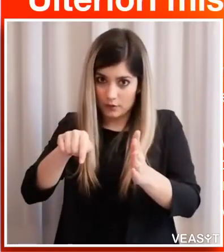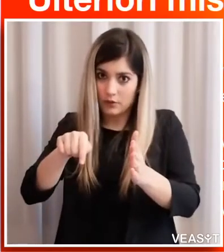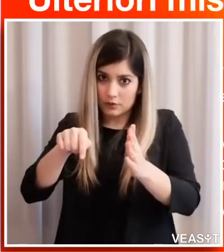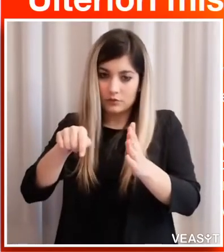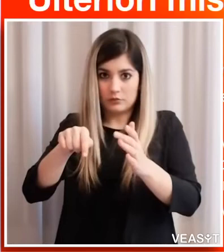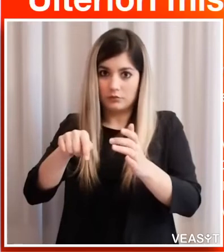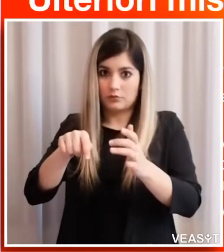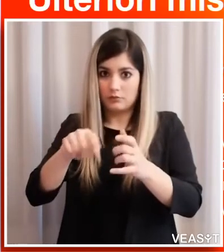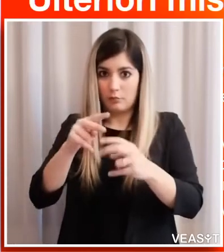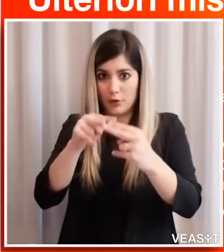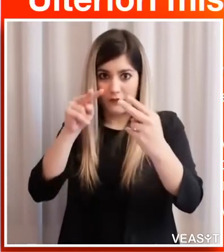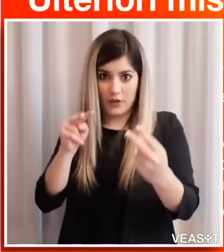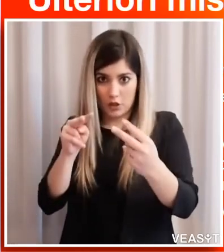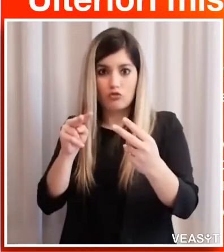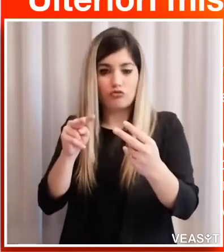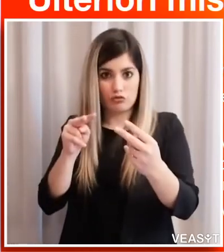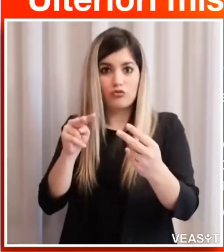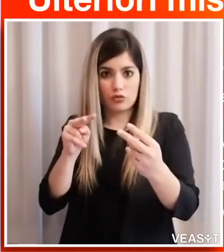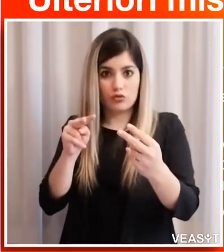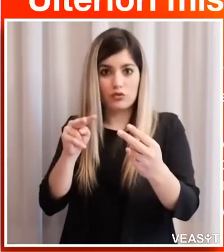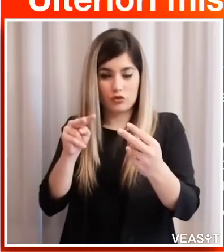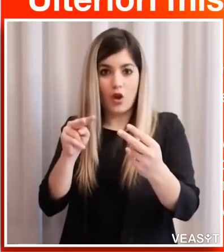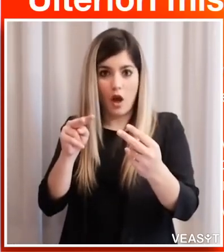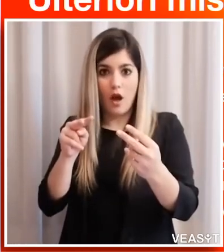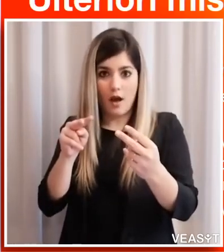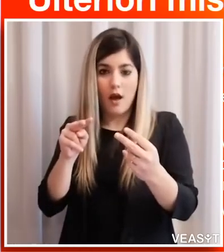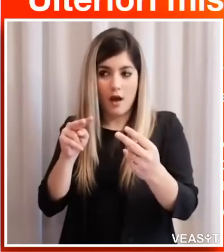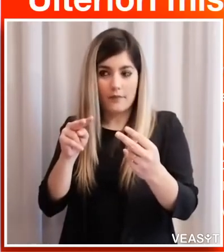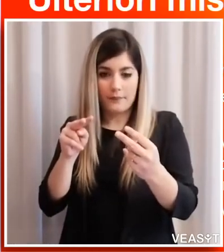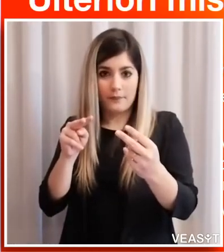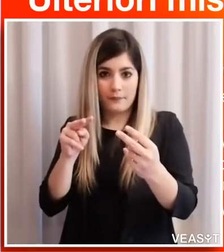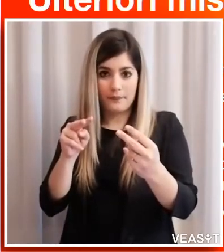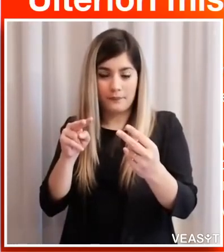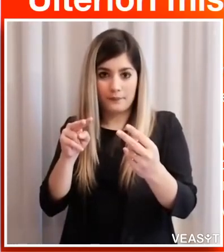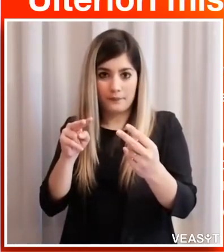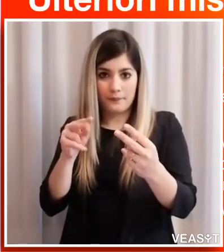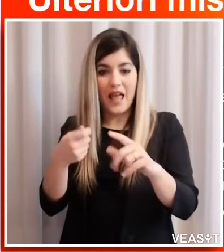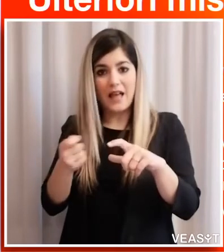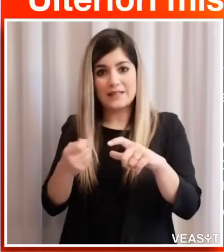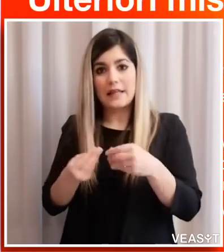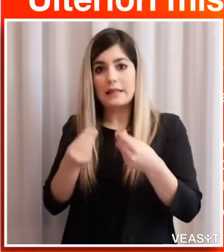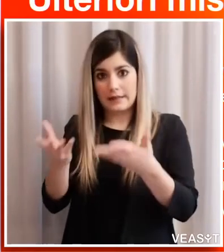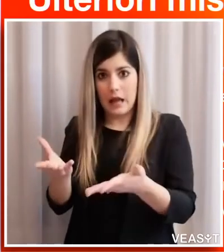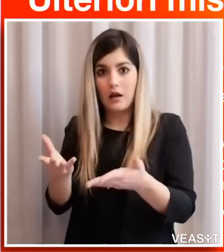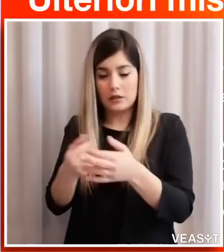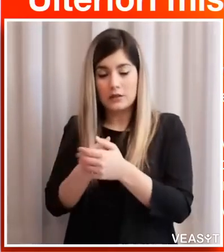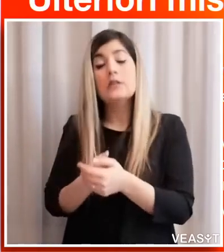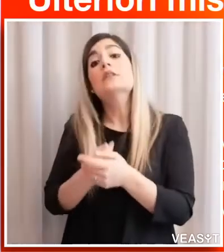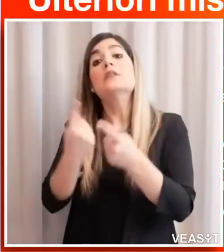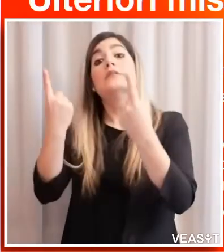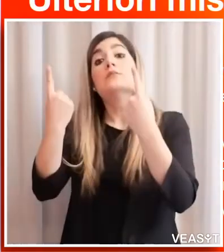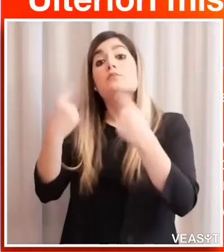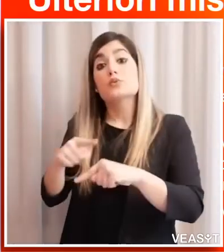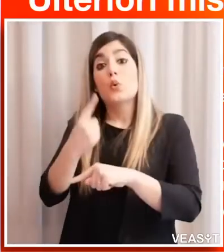cioè quelli che prendono questi assegni di cura in territorio una parte di questi va anche